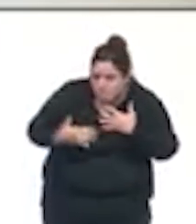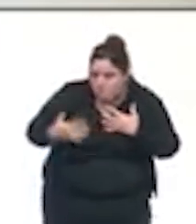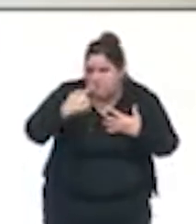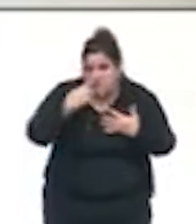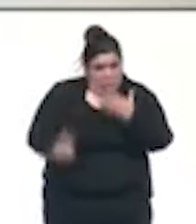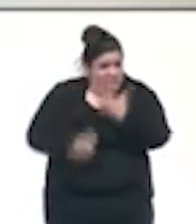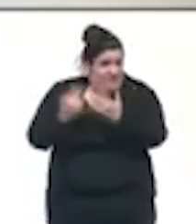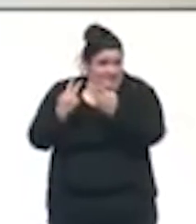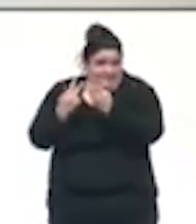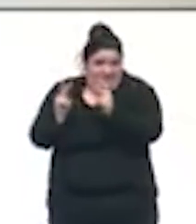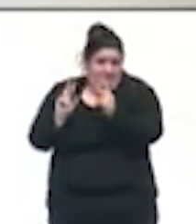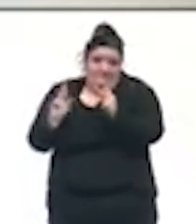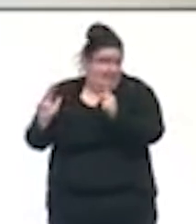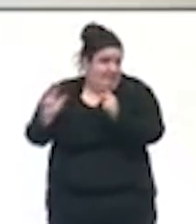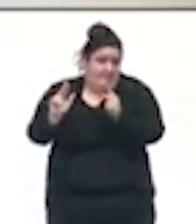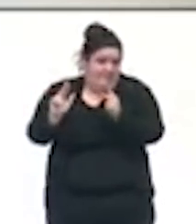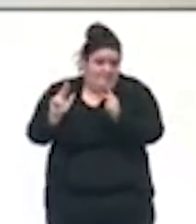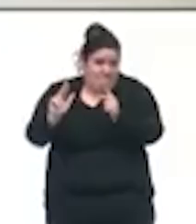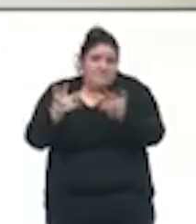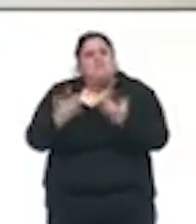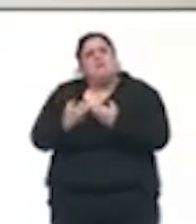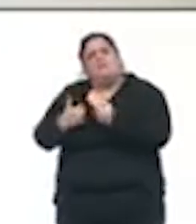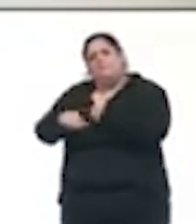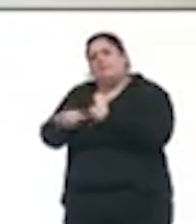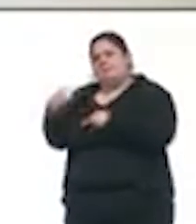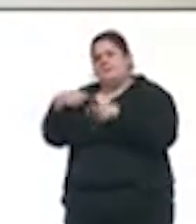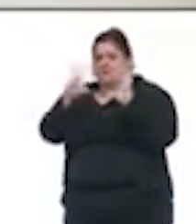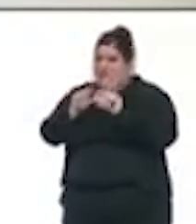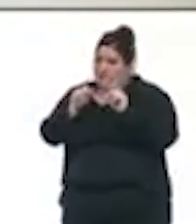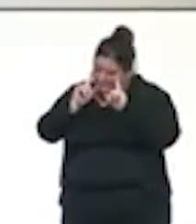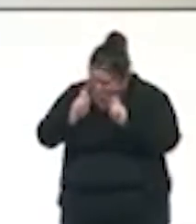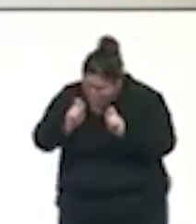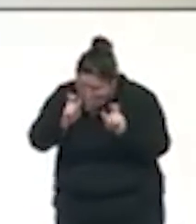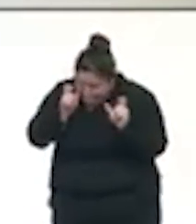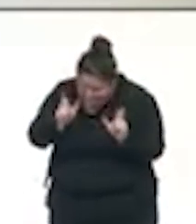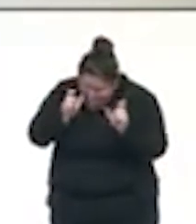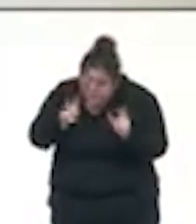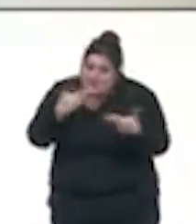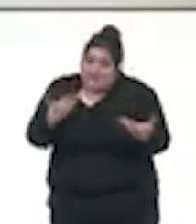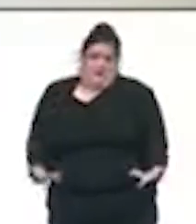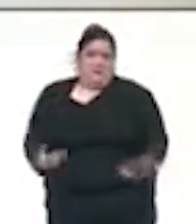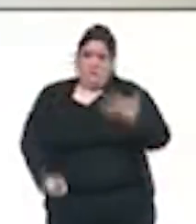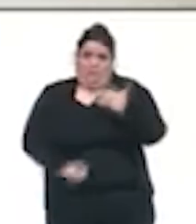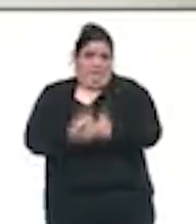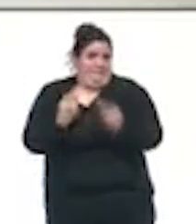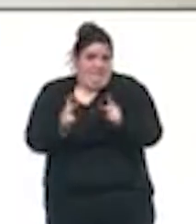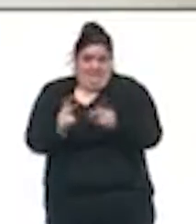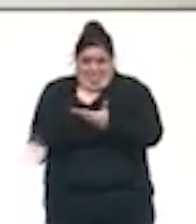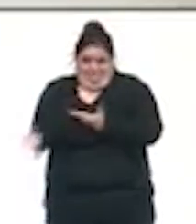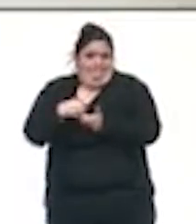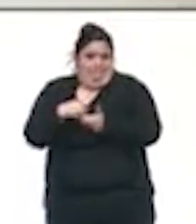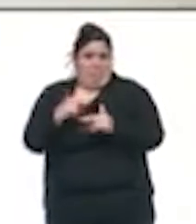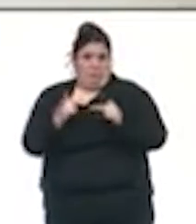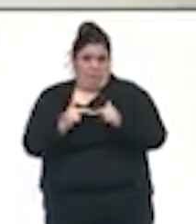métropoles, que j'avais d'ailleurs citées la semaine dernière comme faisant l'objet d'une vigilance particulière, intègre désormais cette